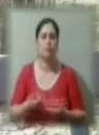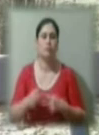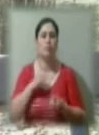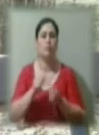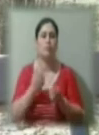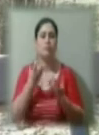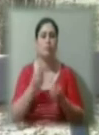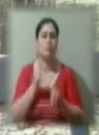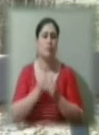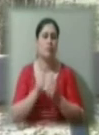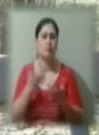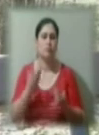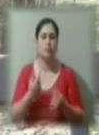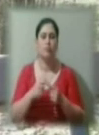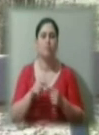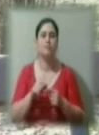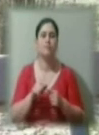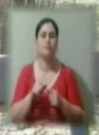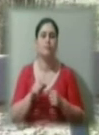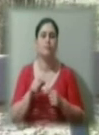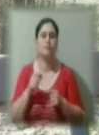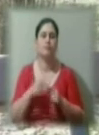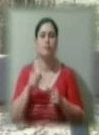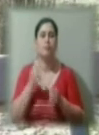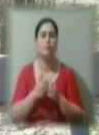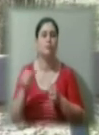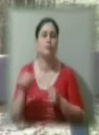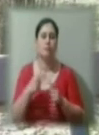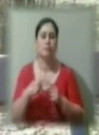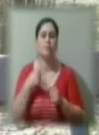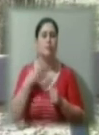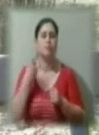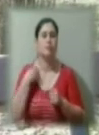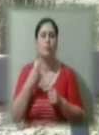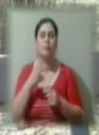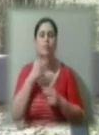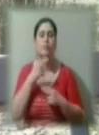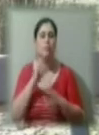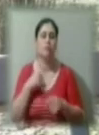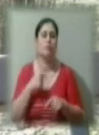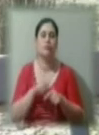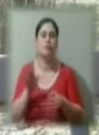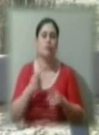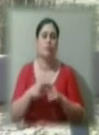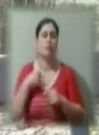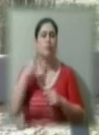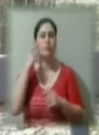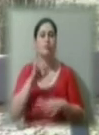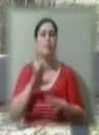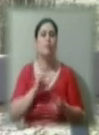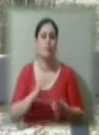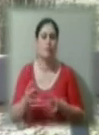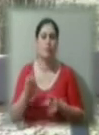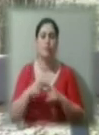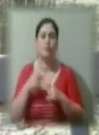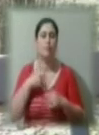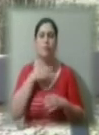Ми боримося щодня, щохвилини. Але ми цього не помічаємо. Сприймаємо це як належне. Я не хотів залишати по собі поганий